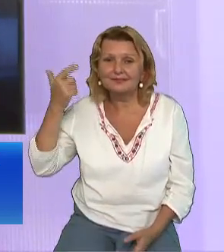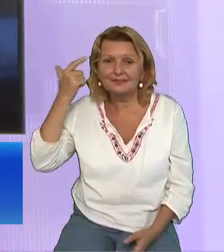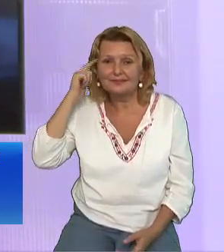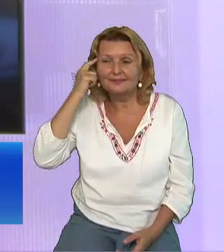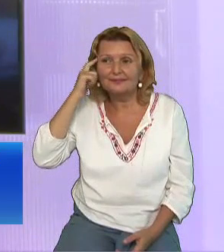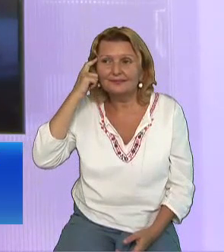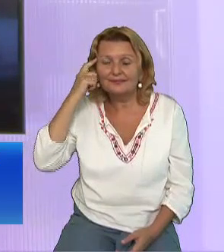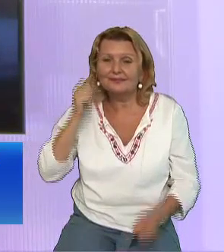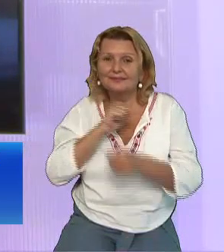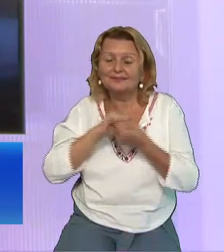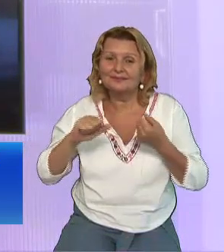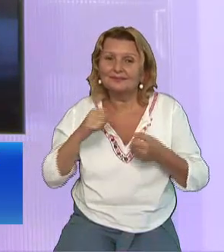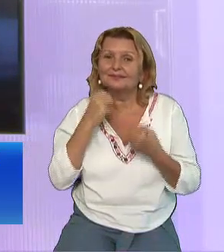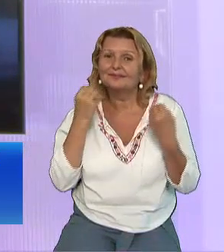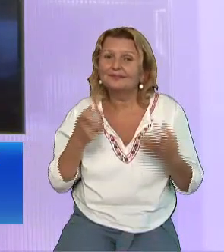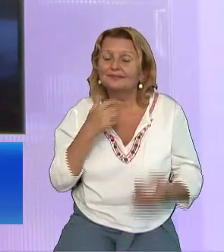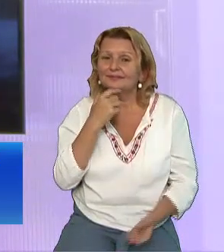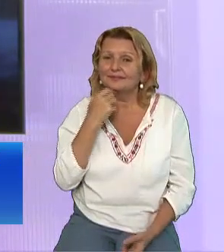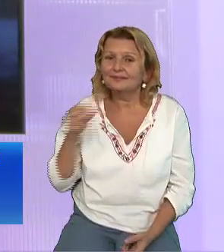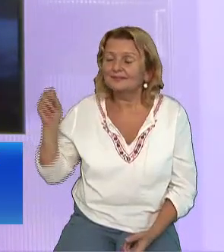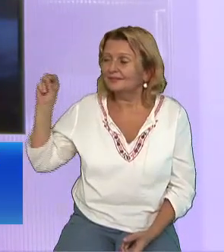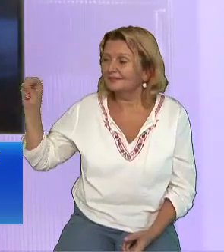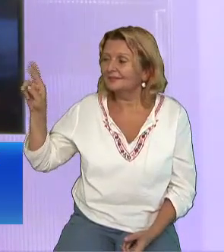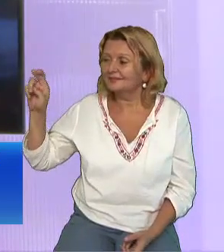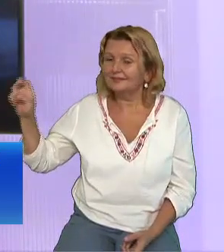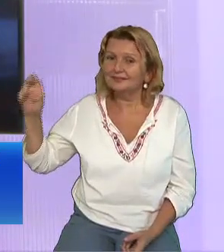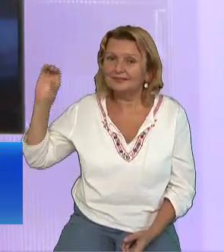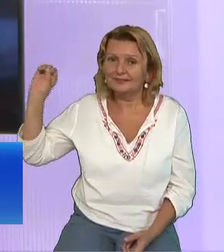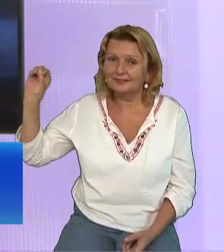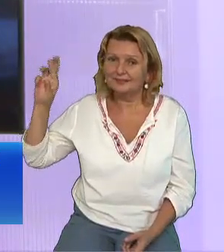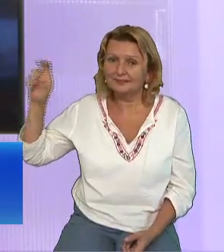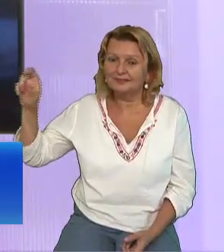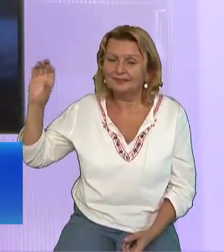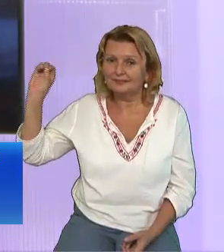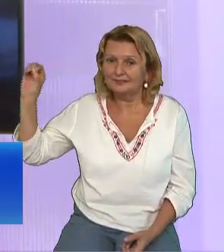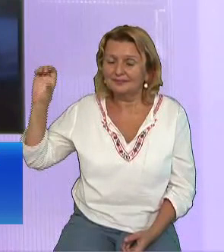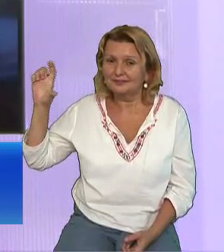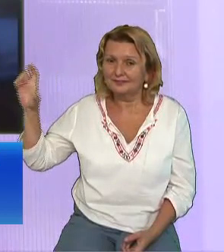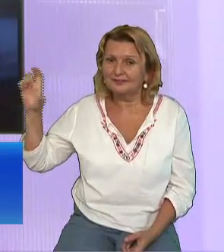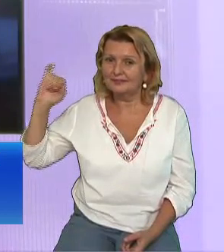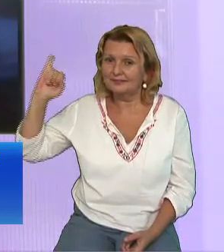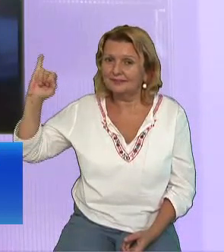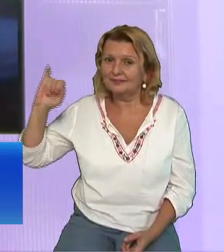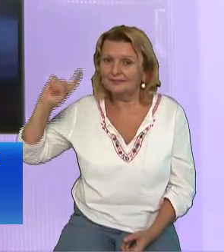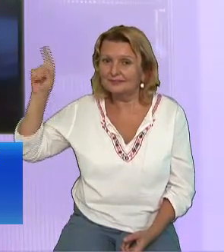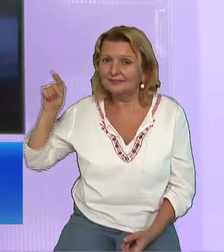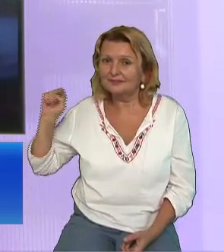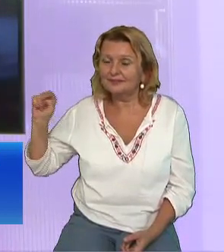Ei credeau mult Dar nu credeau tot Ei credeau ce scria în psalmul 45